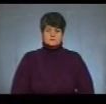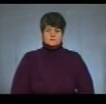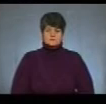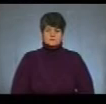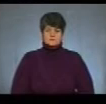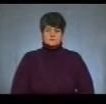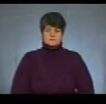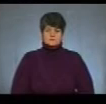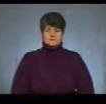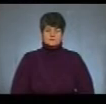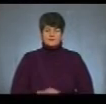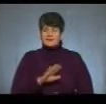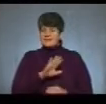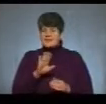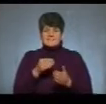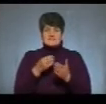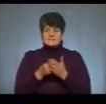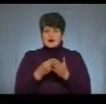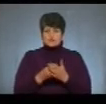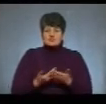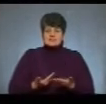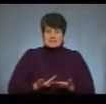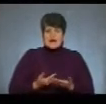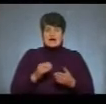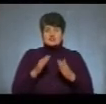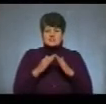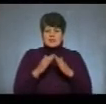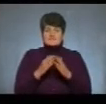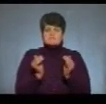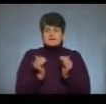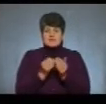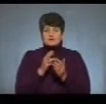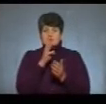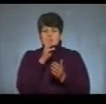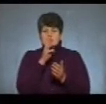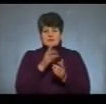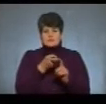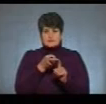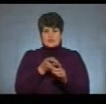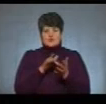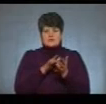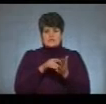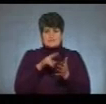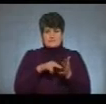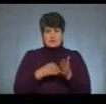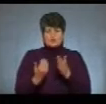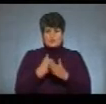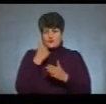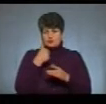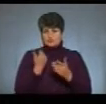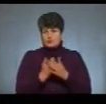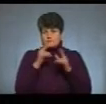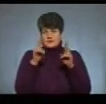Не від вартості житла, а від мінімальної зарплати. Тепер залежить туристичний податок. З нового руху його рахують за новими